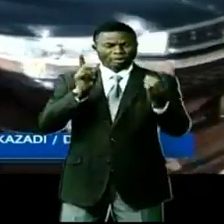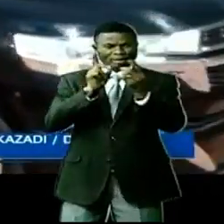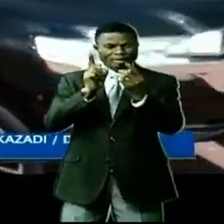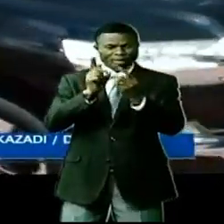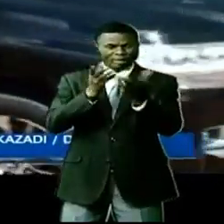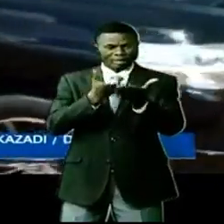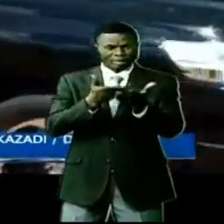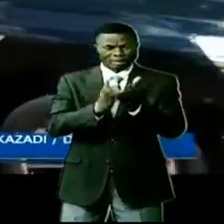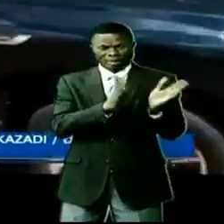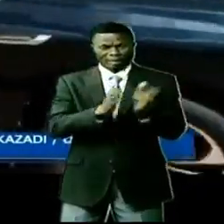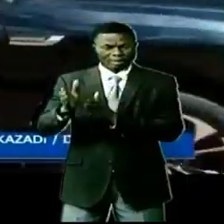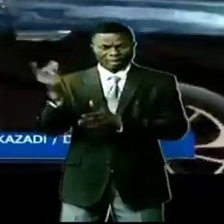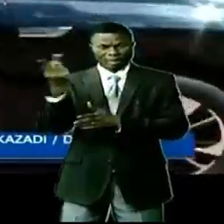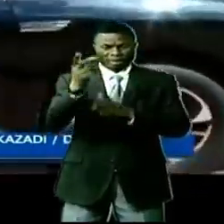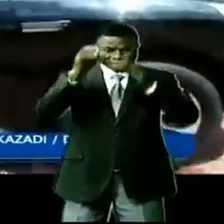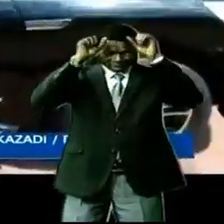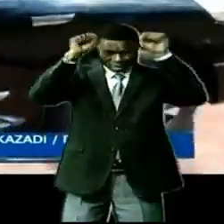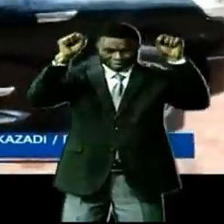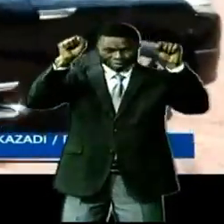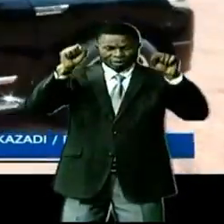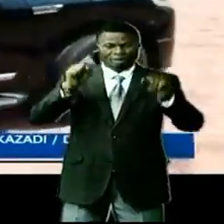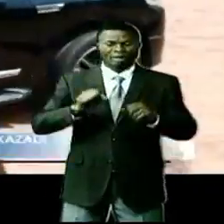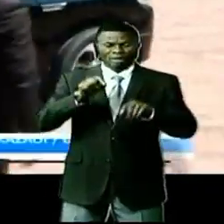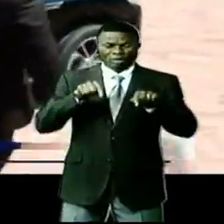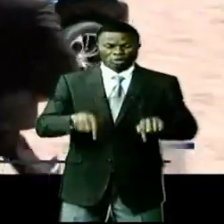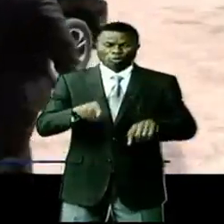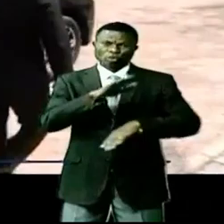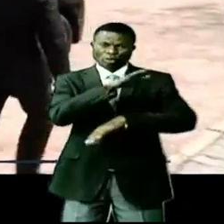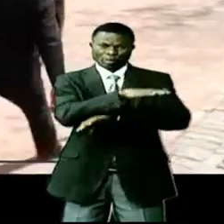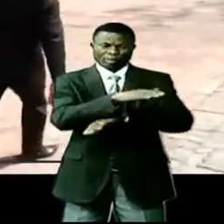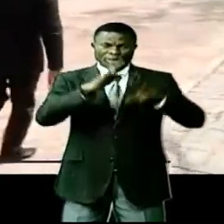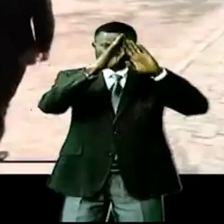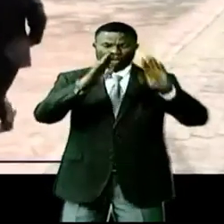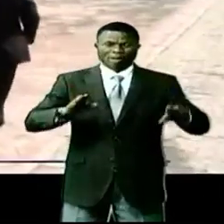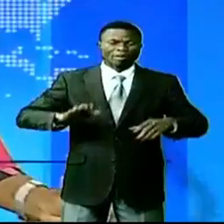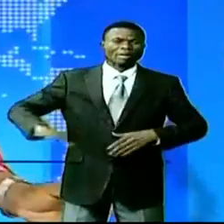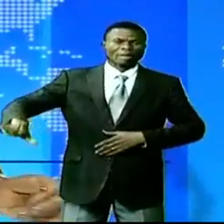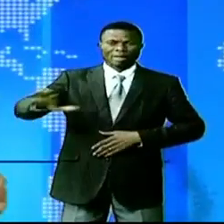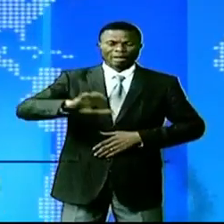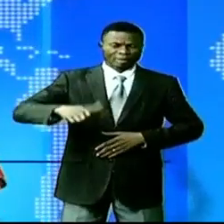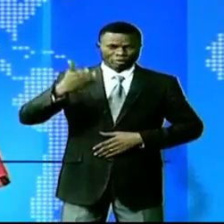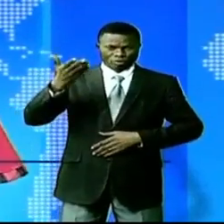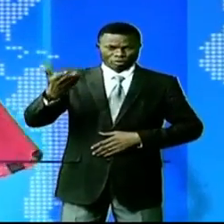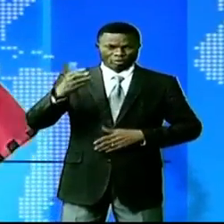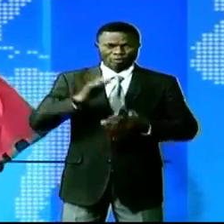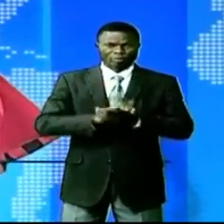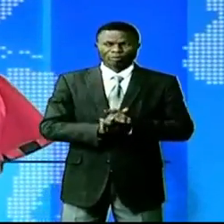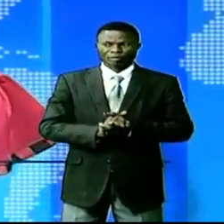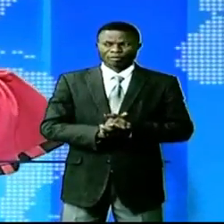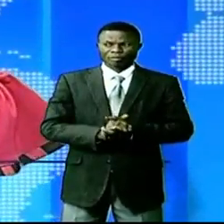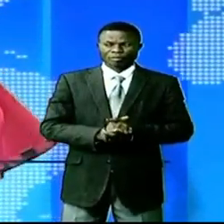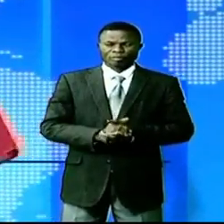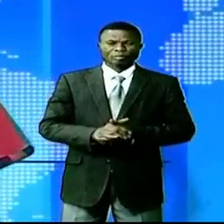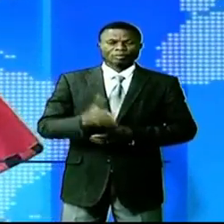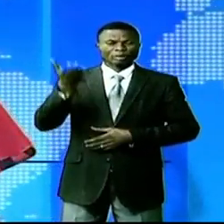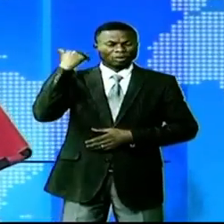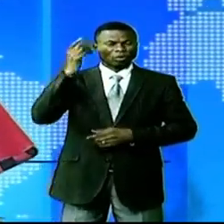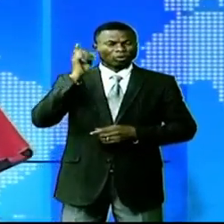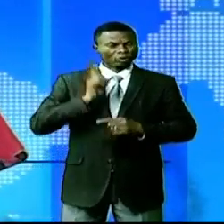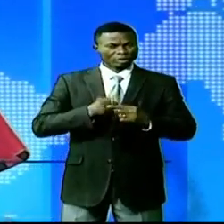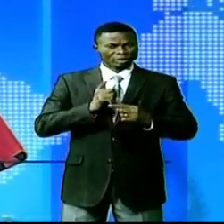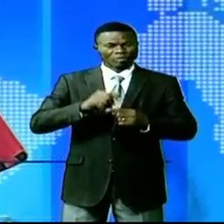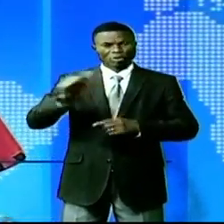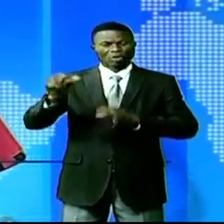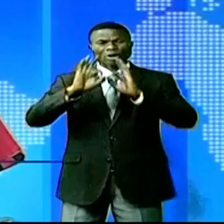est prévu entre les deux chefs d'Etat cet après-midi au Palais de la Nation. L'eau, une denrée rare dans plusieurs